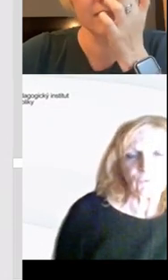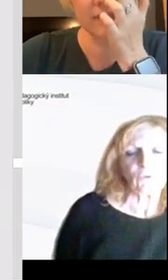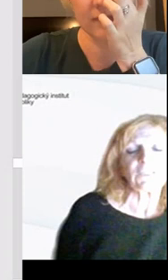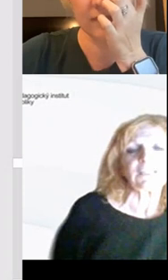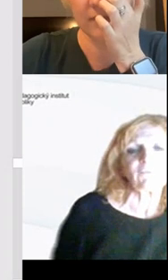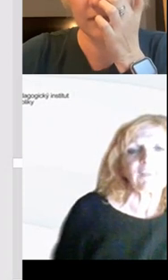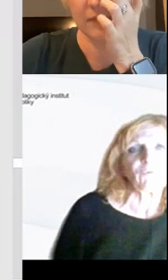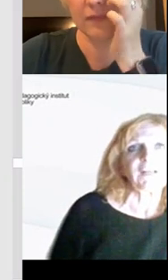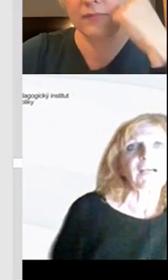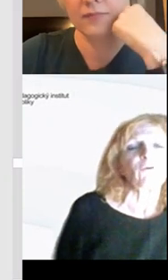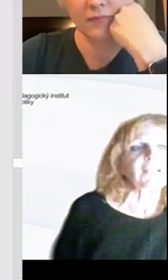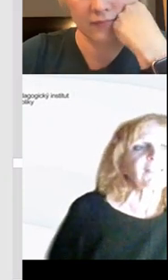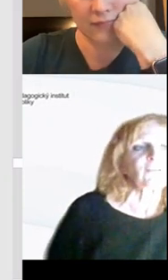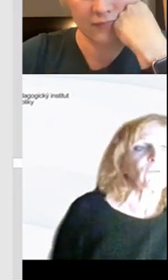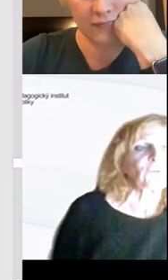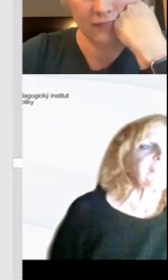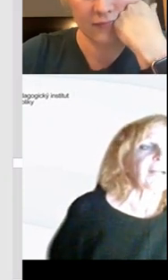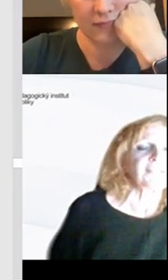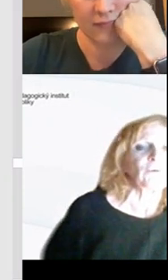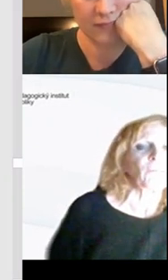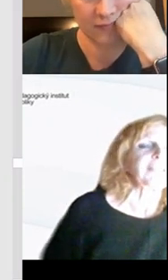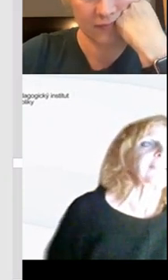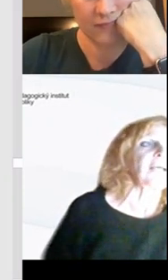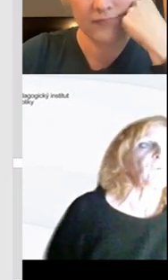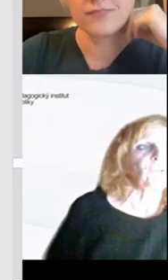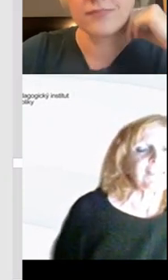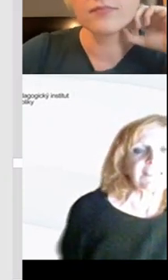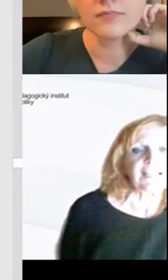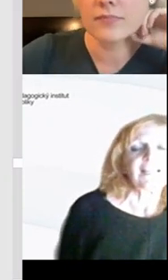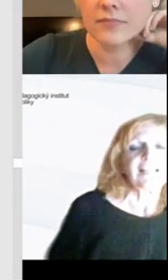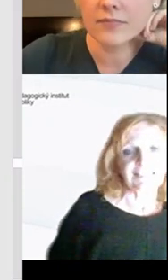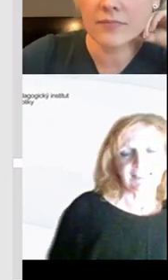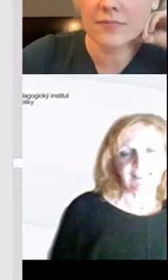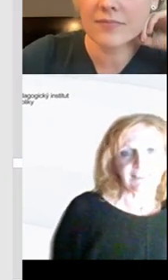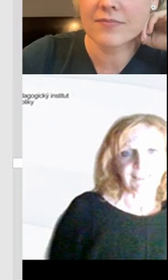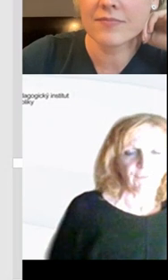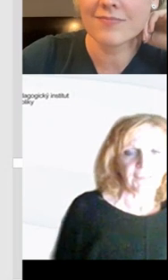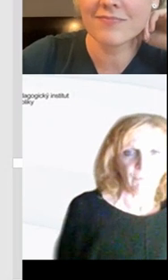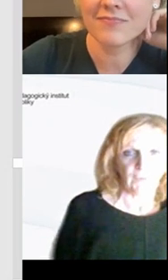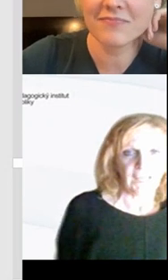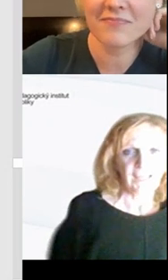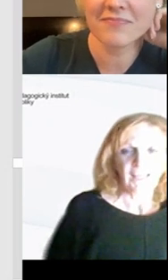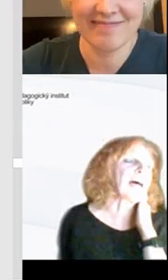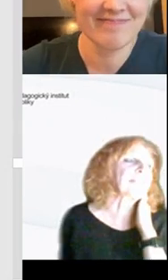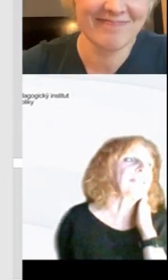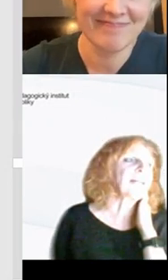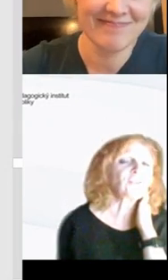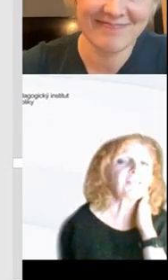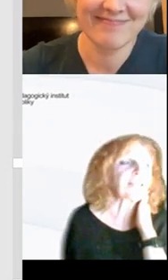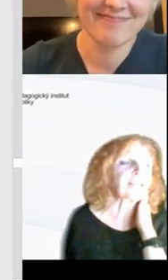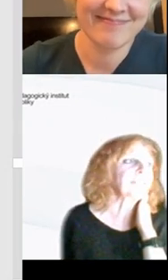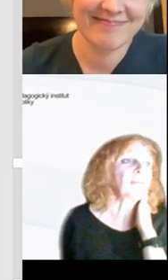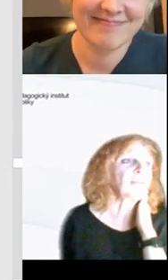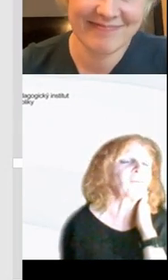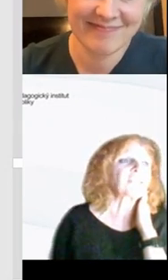aktivitu, kterou jste si vytipovali jako jasný rozvoj digitálních kompetenci a podívejte se, jestli se jste strefili nebo ne. A ty